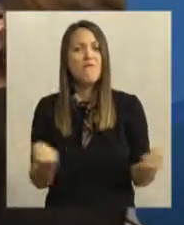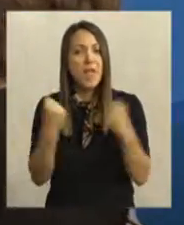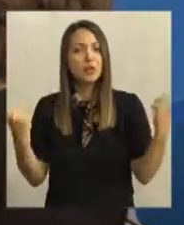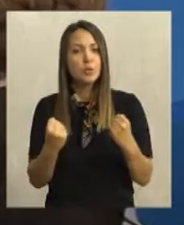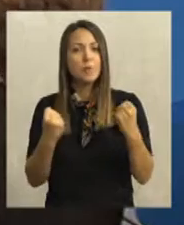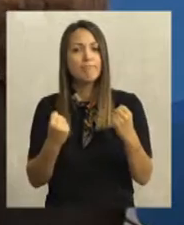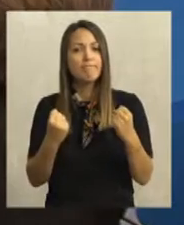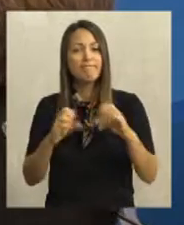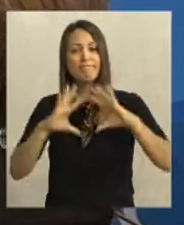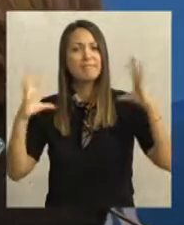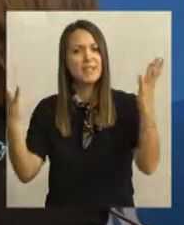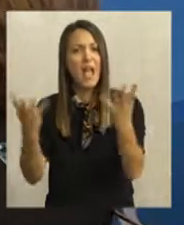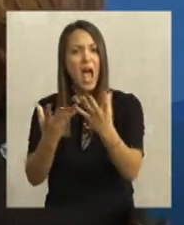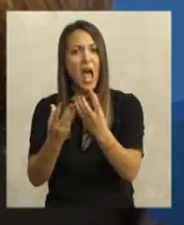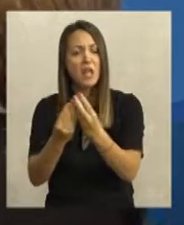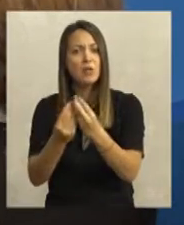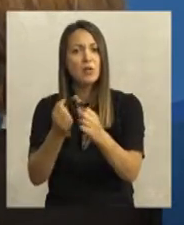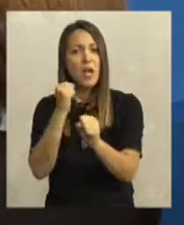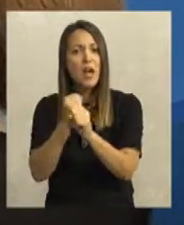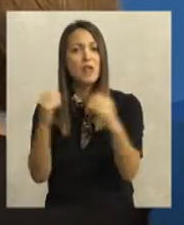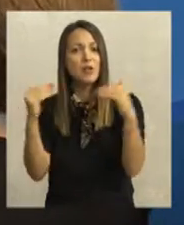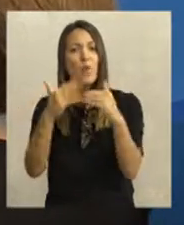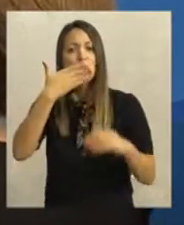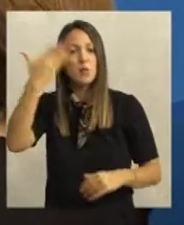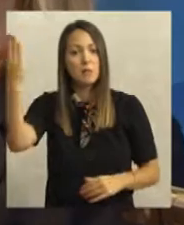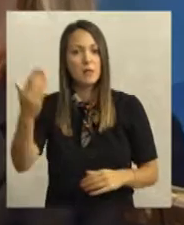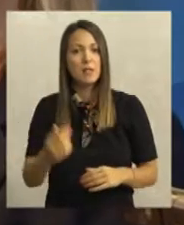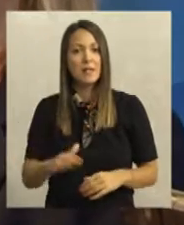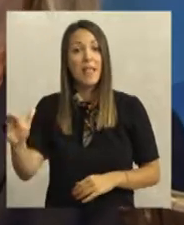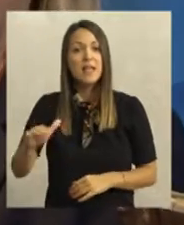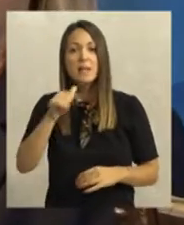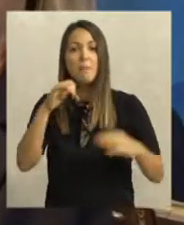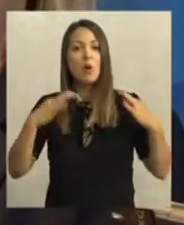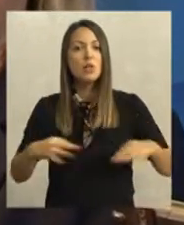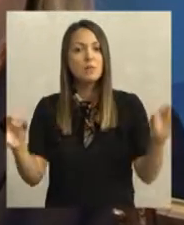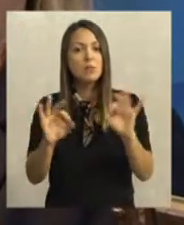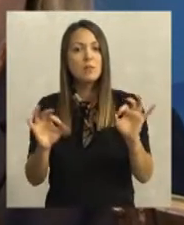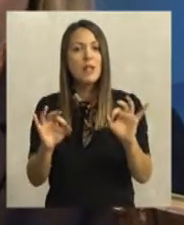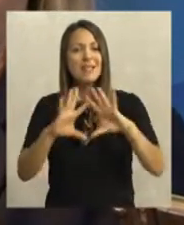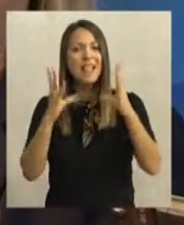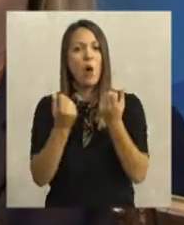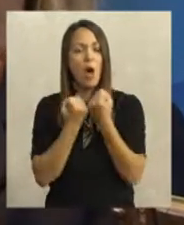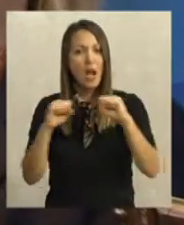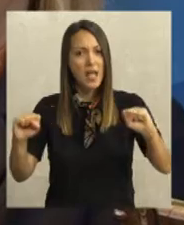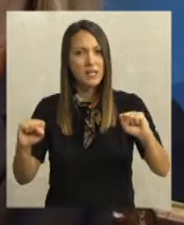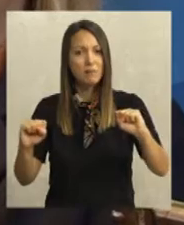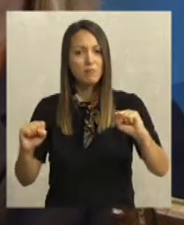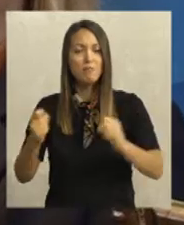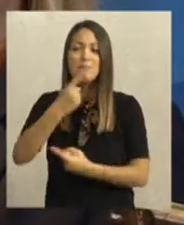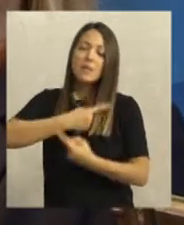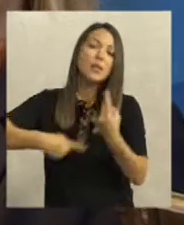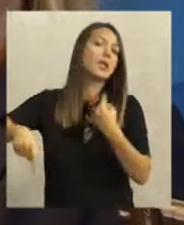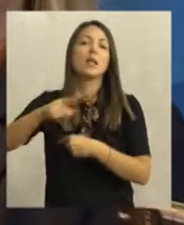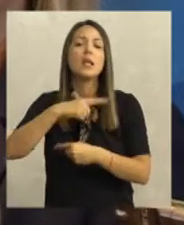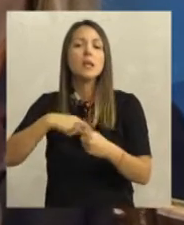vežbali i jedan na kraju smo zajedničkim radom i slogom uspeli. Klinci i profesori su to spremali ceo raspust i